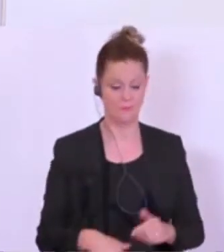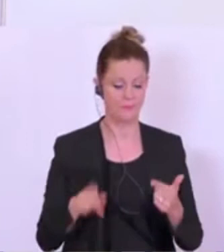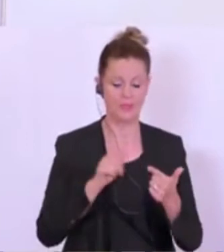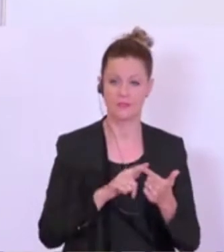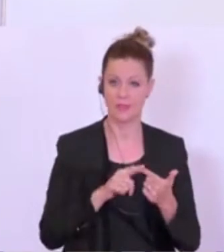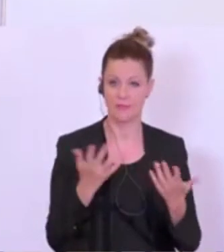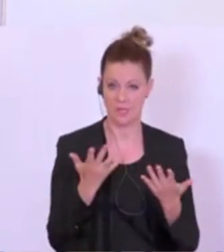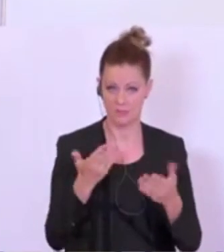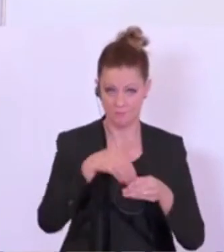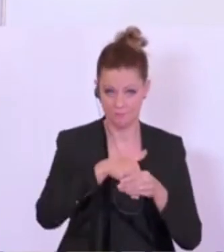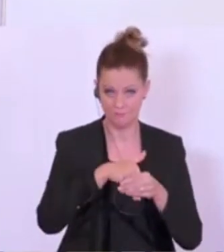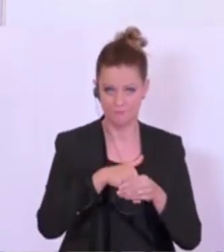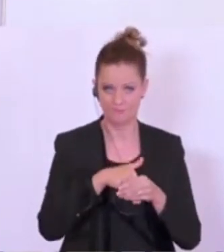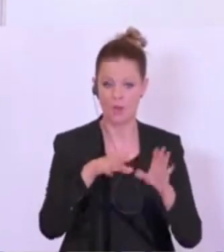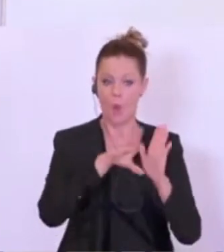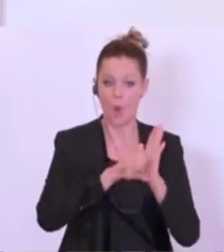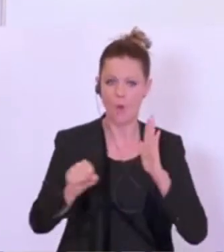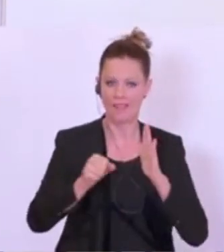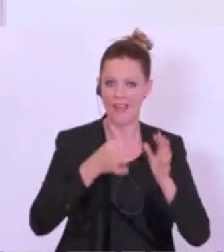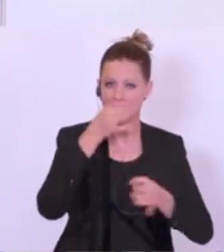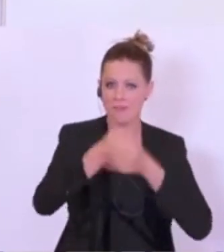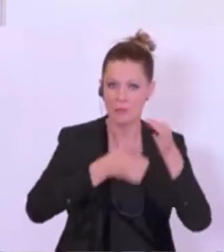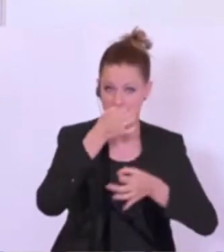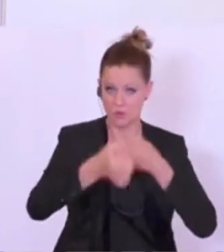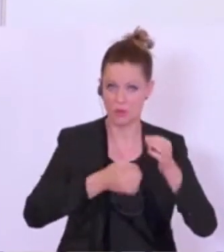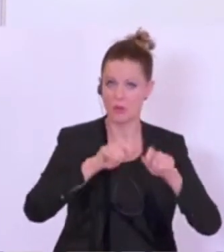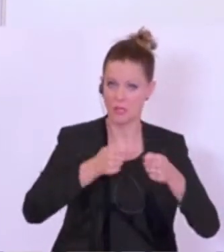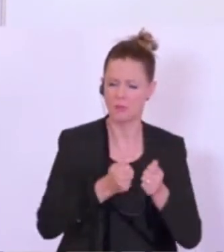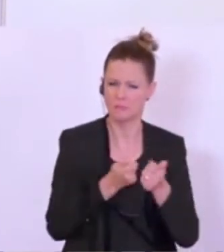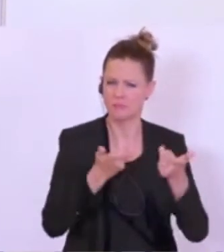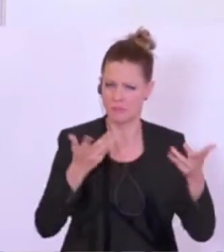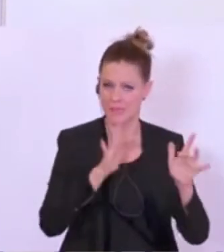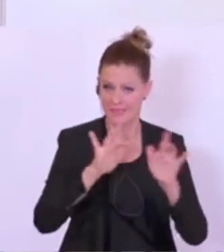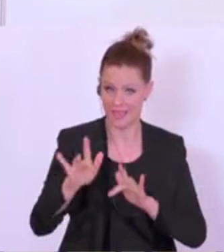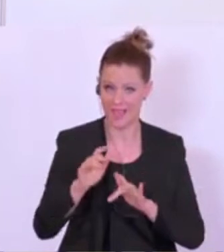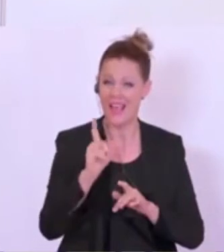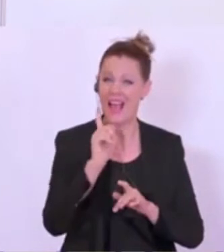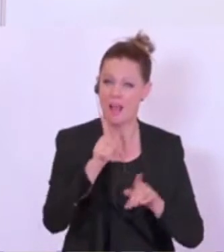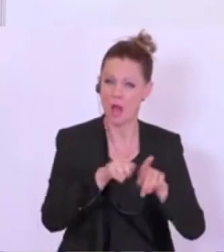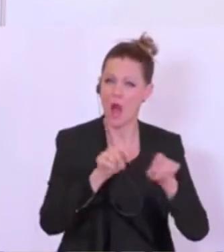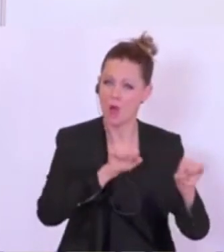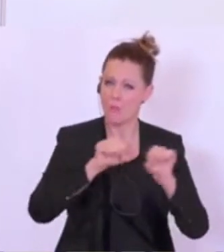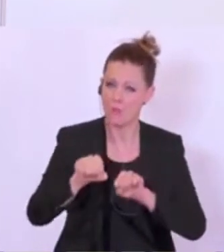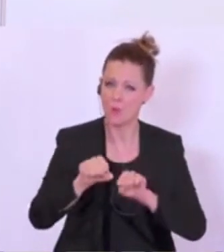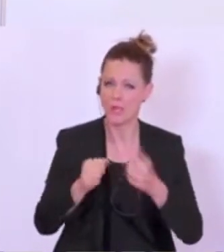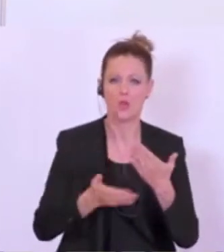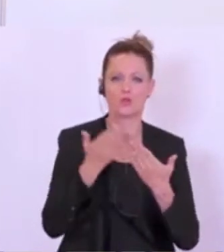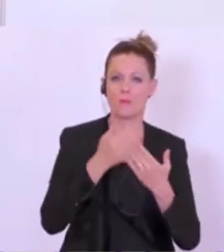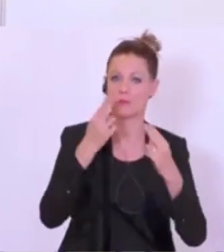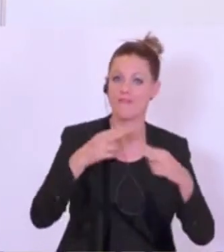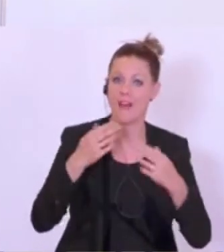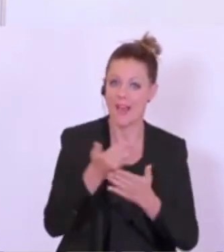Zweiter Punkt, Online-Informationen. Da gibt es auch schon sehr viel, aber auch die Möglichkeit, sich zum Beispiel